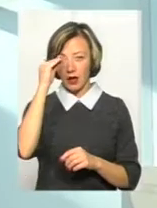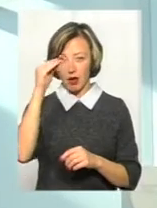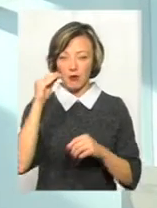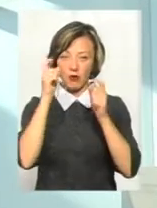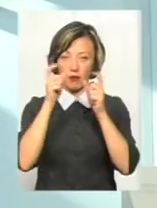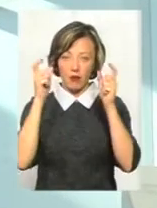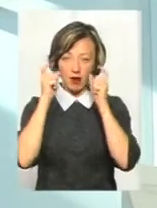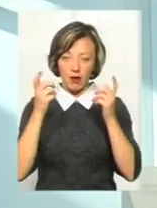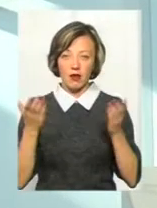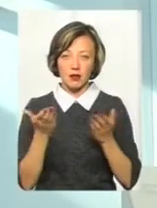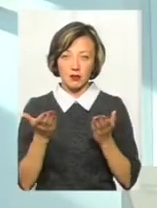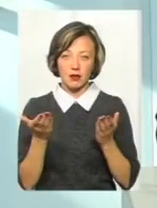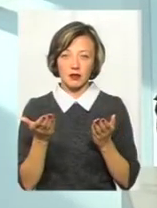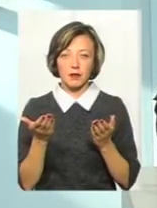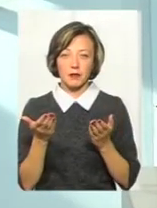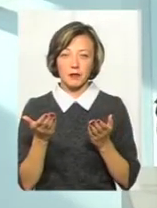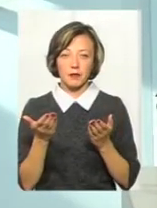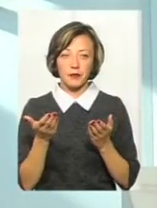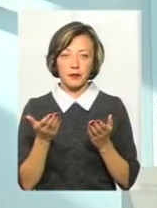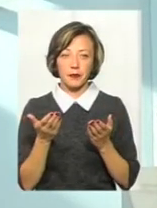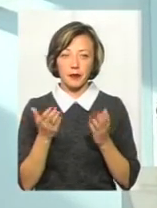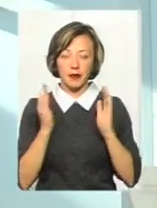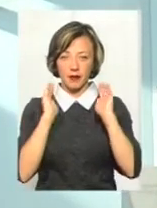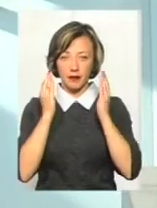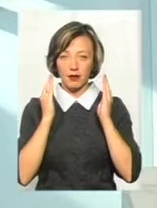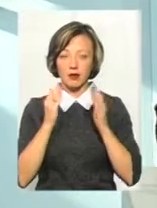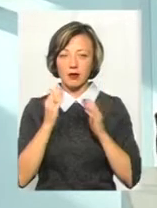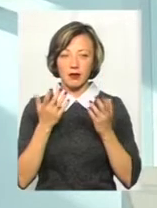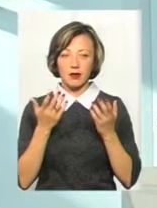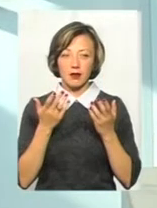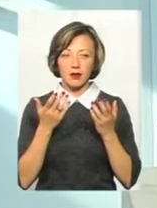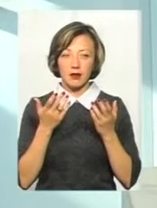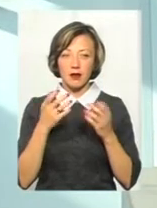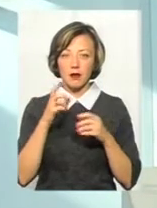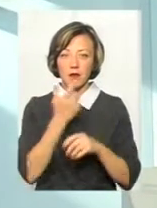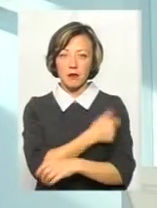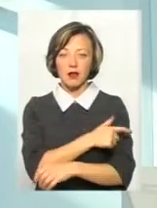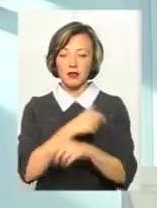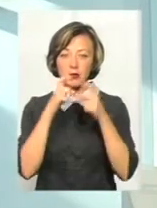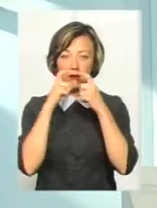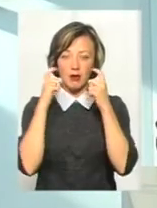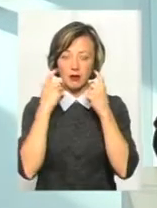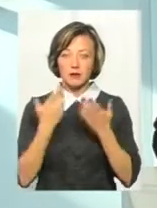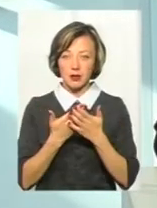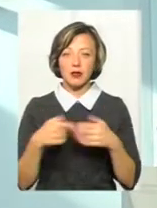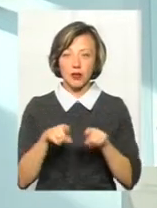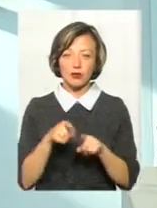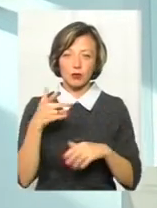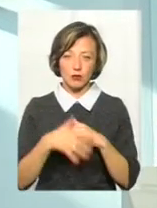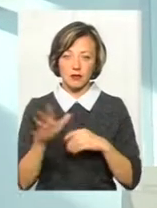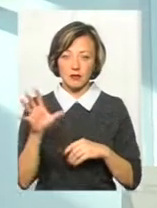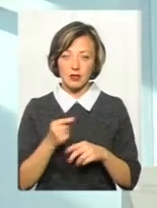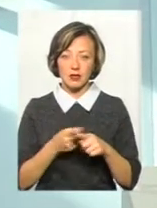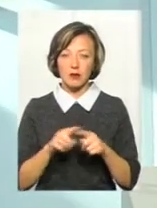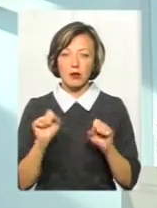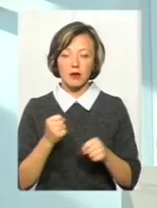окуляри, підняти комір, маска якась медична. Тобто вони також розуміють це все. Вони